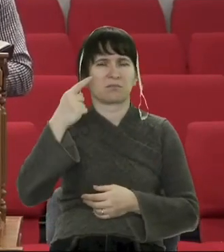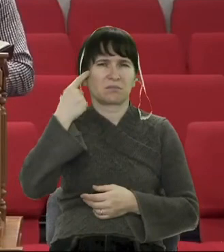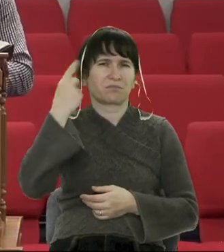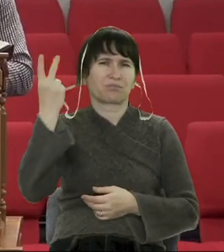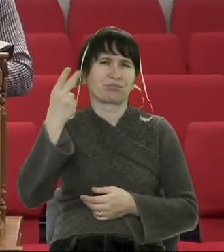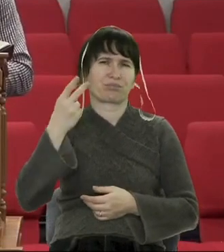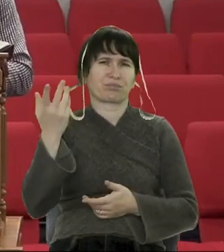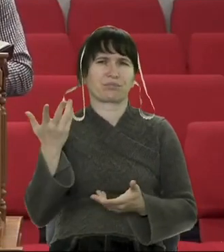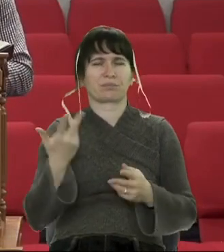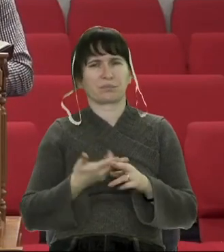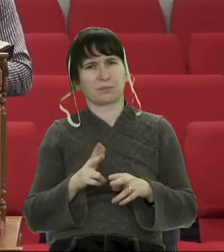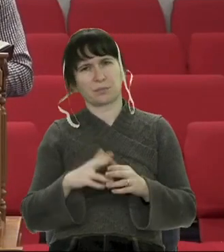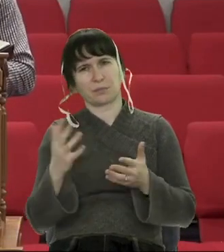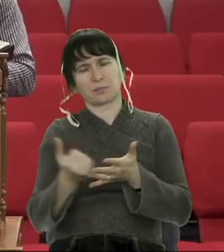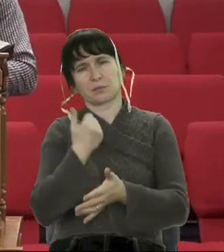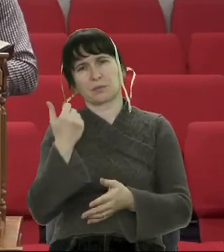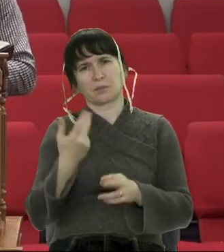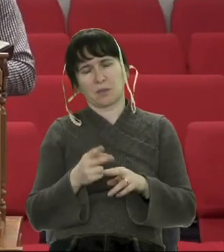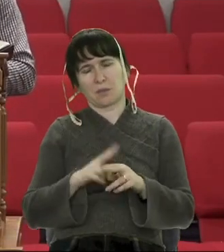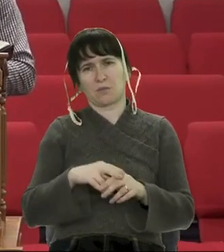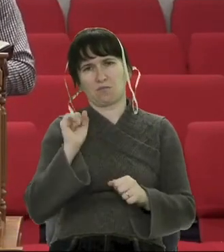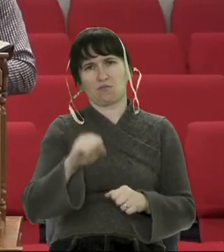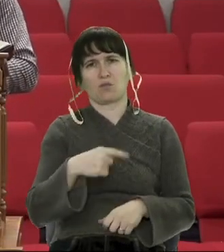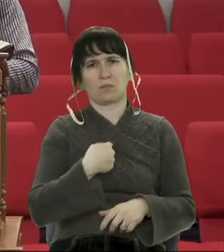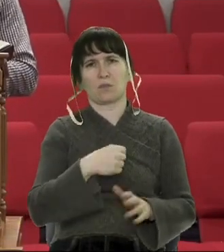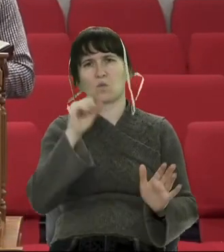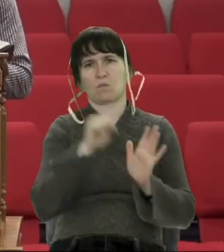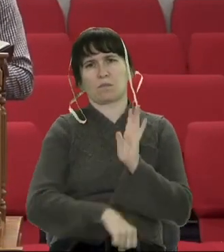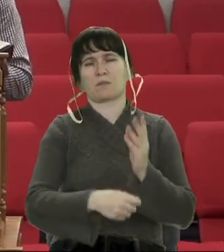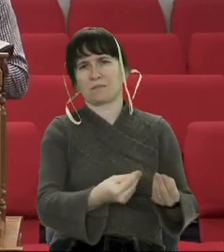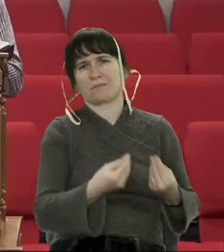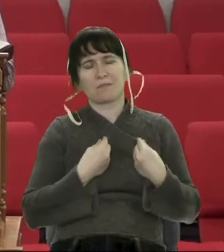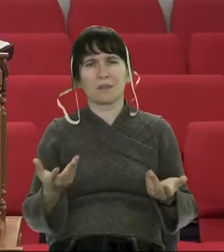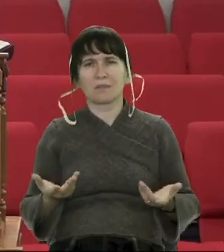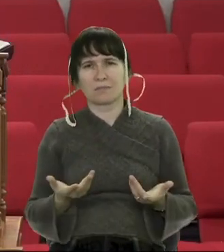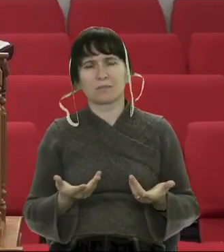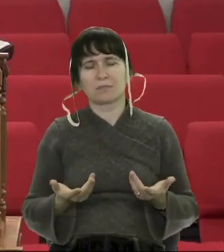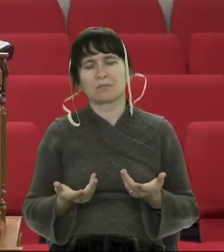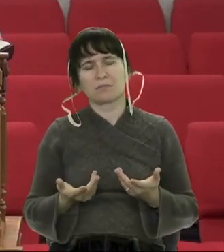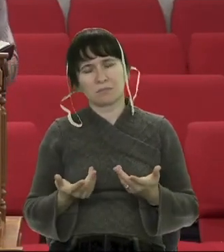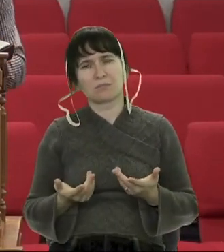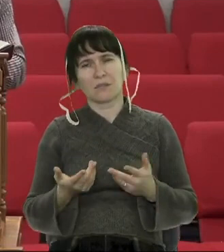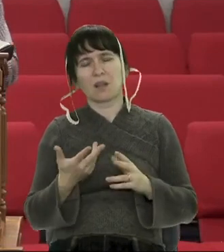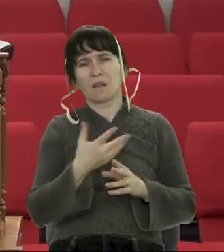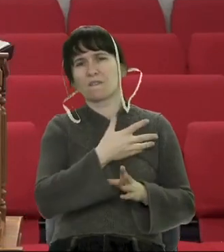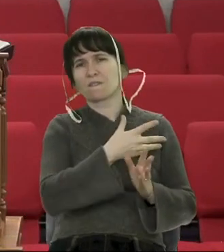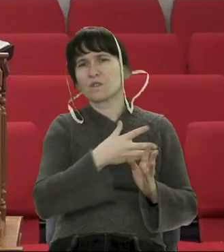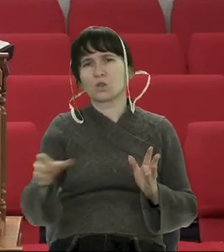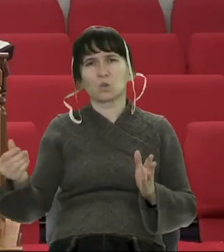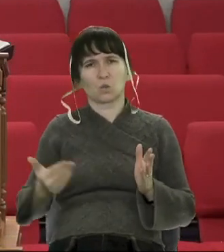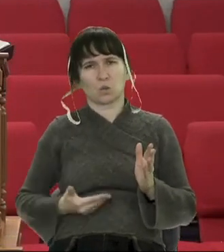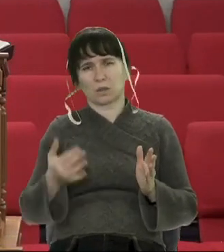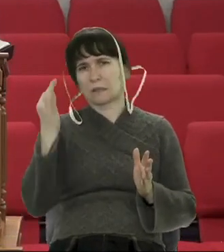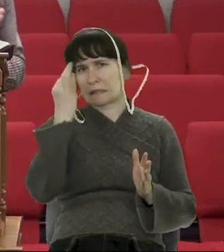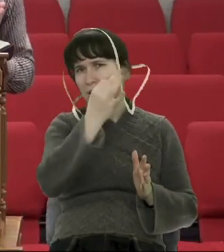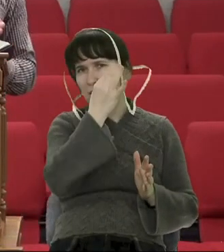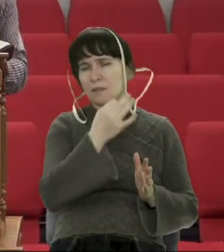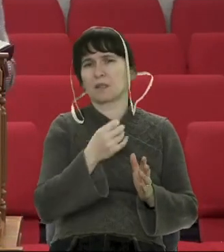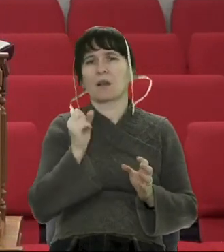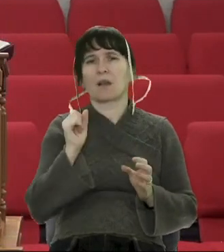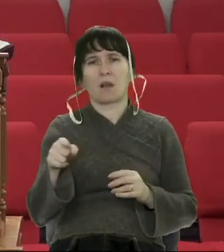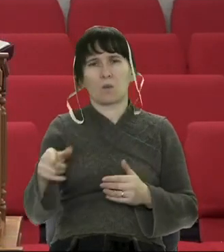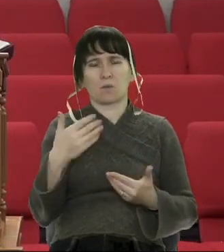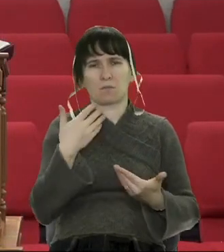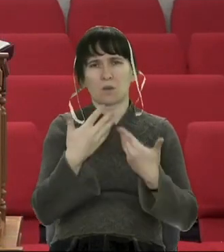прямо в спину. Прямо в спину. Якщо ми подивимося на все життя Давида і на всі його